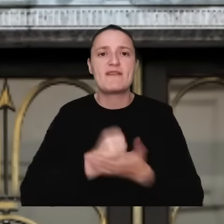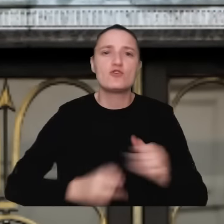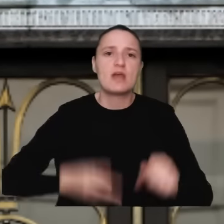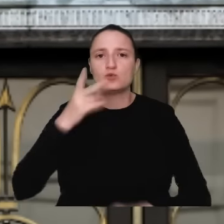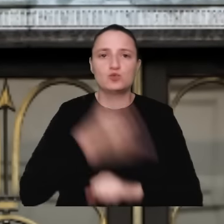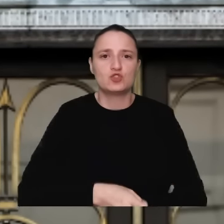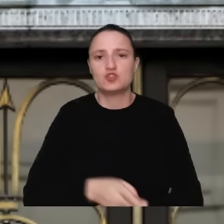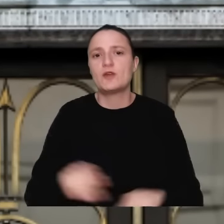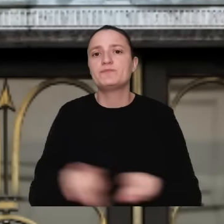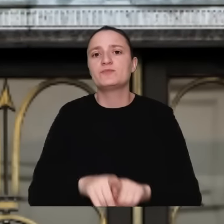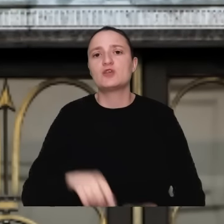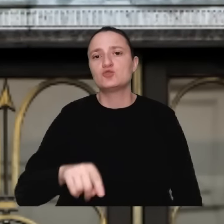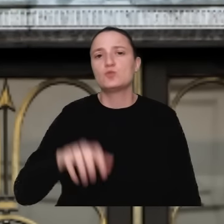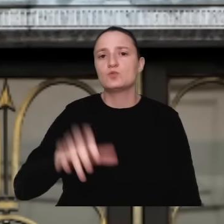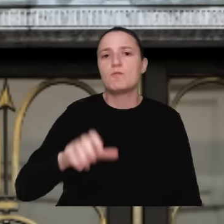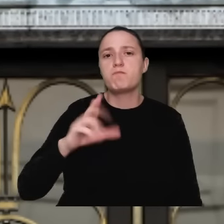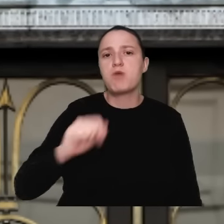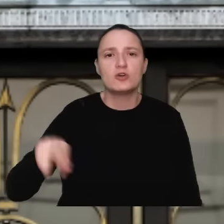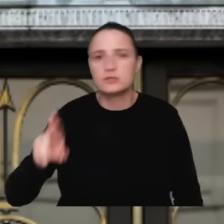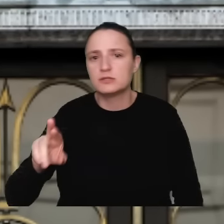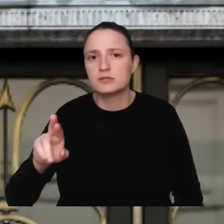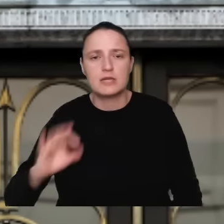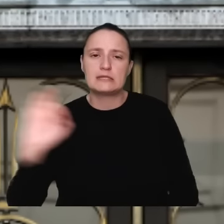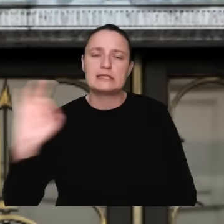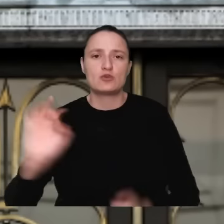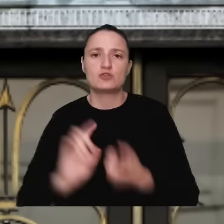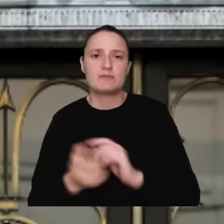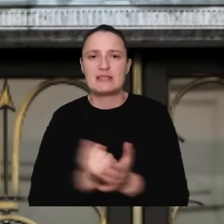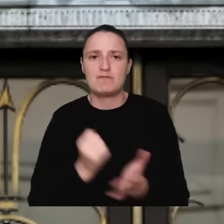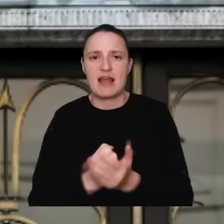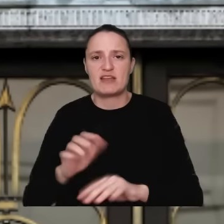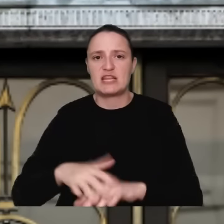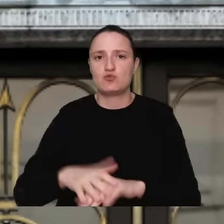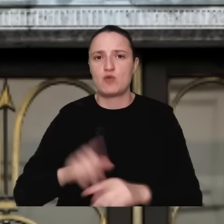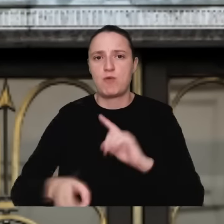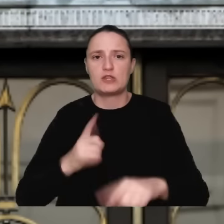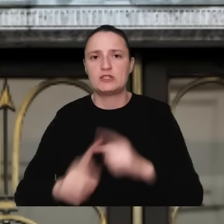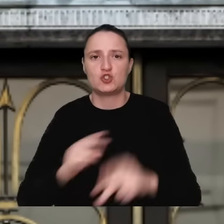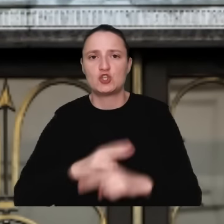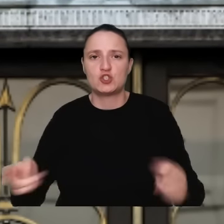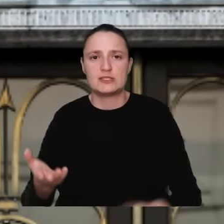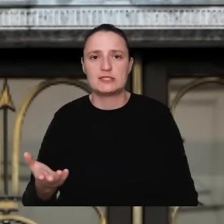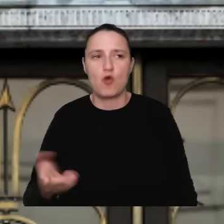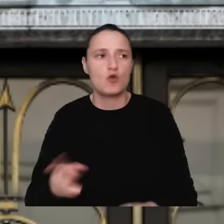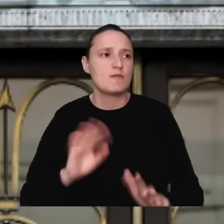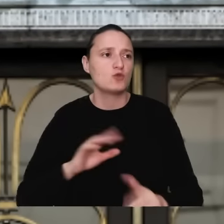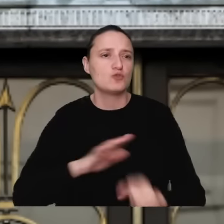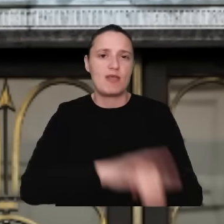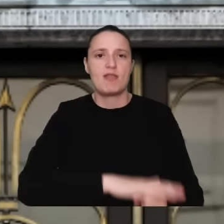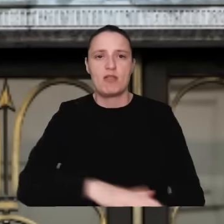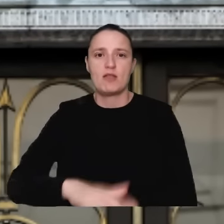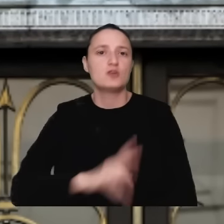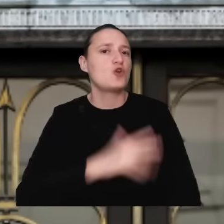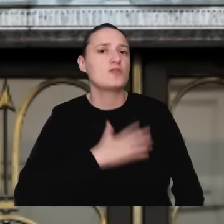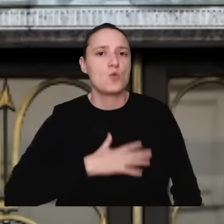bodnaryzacją czy giertyzacją prawa, czyli traktowania prawa w sensie politycznym, jako narzędzia do represji nielubianych czy